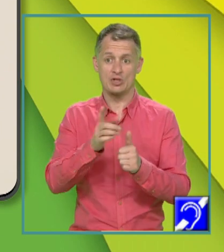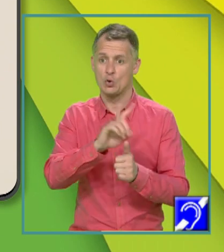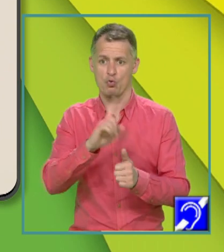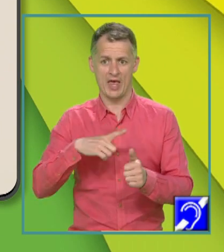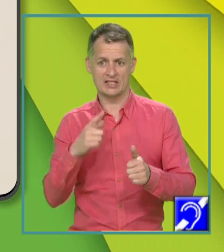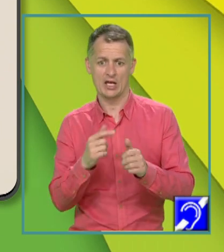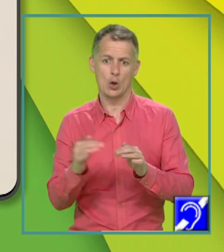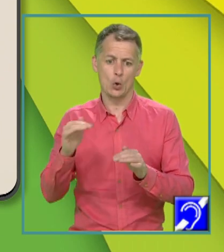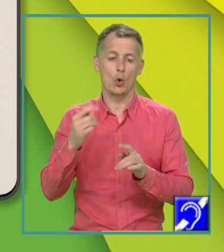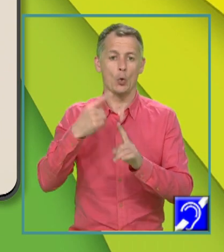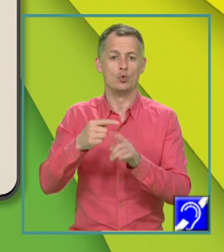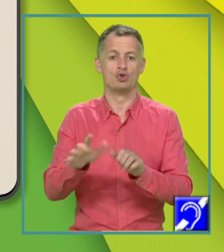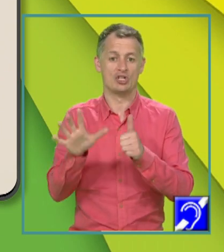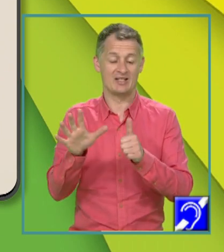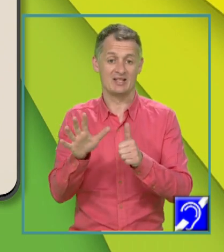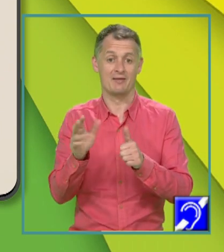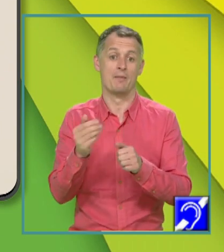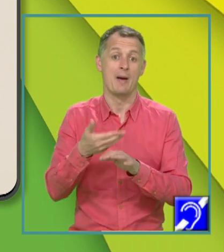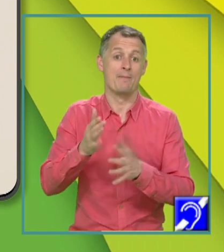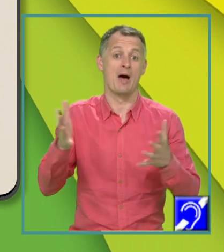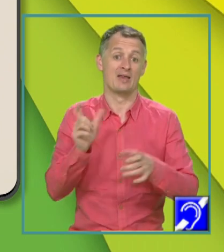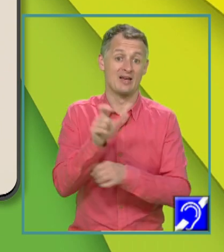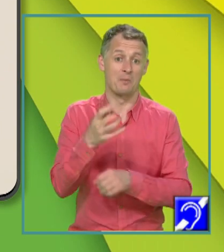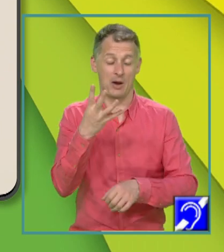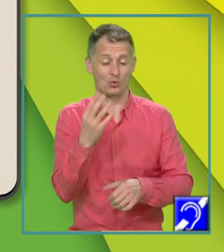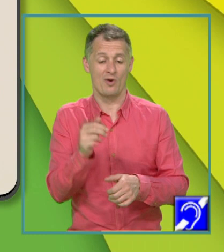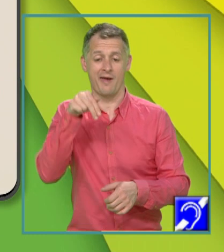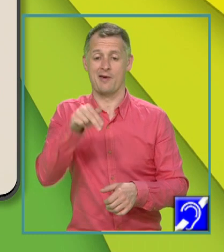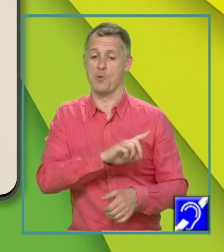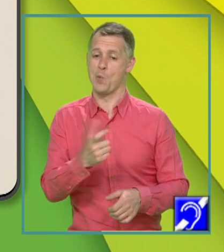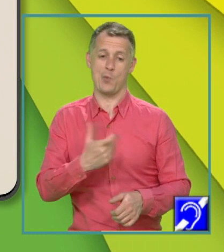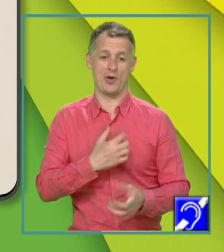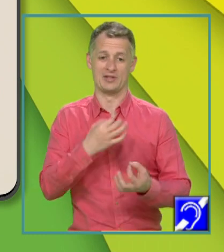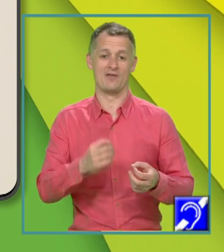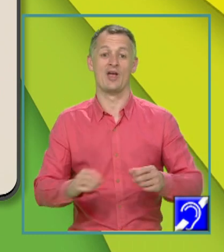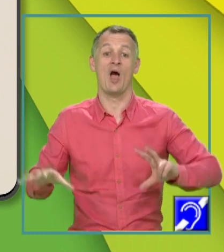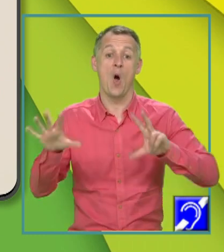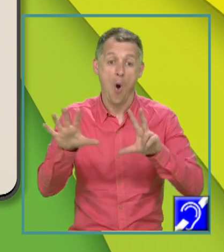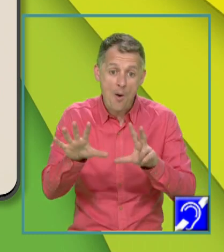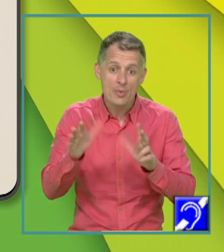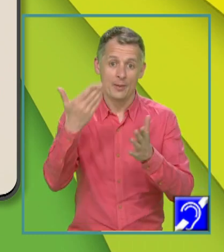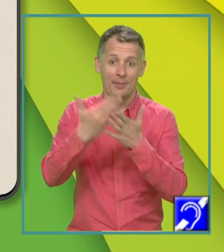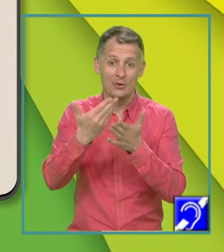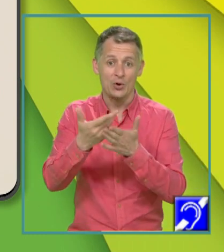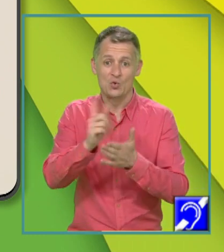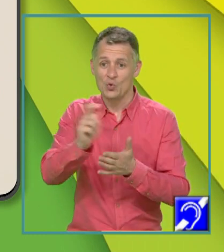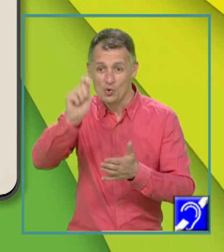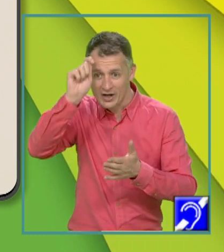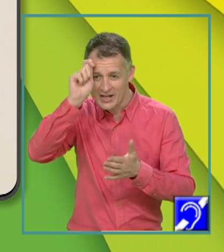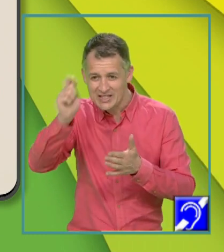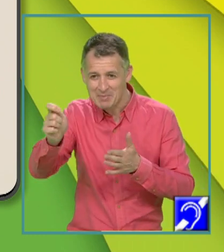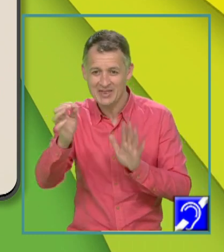mai mare decât 4, deci iată că numărul N nu poate fi 8, deoarece nu respectă